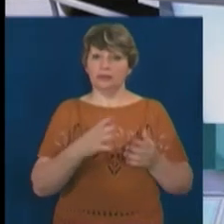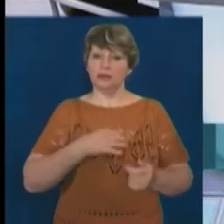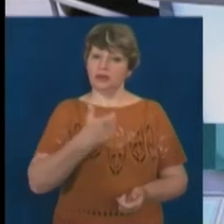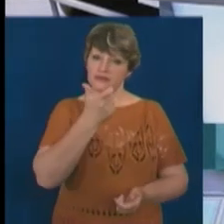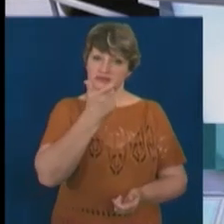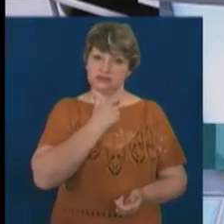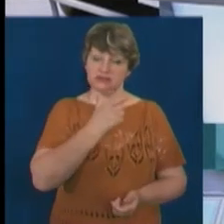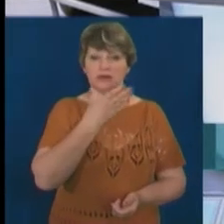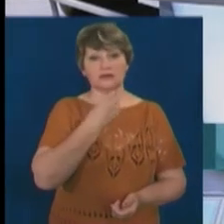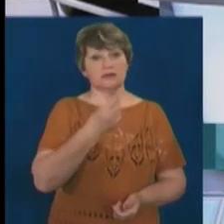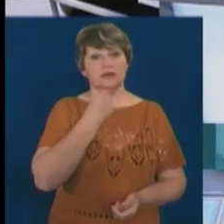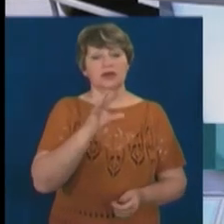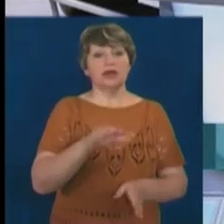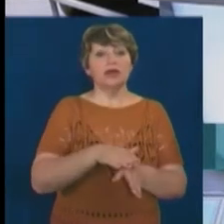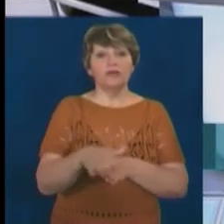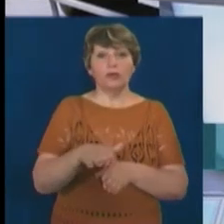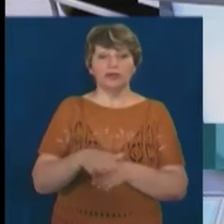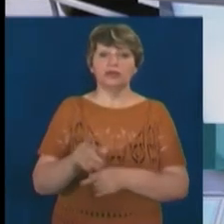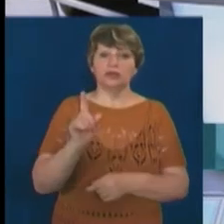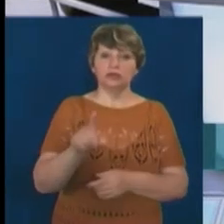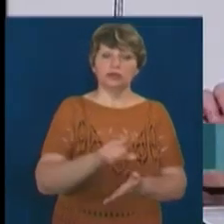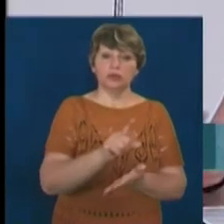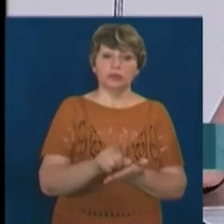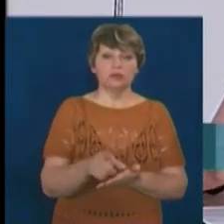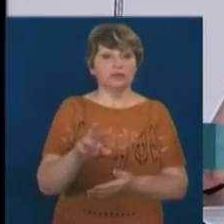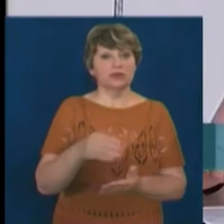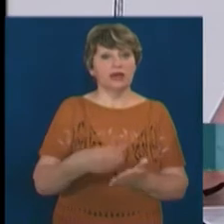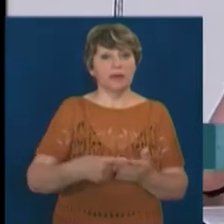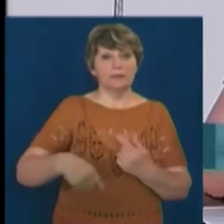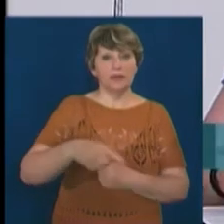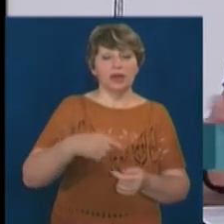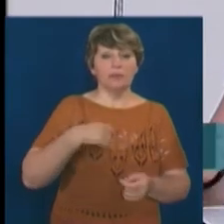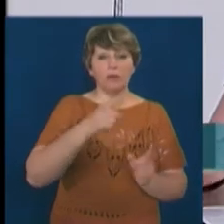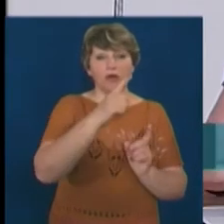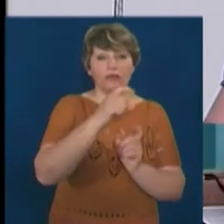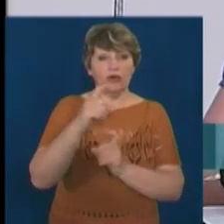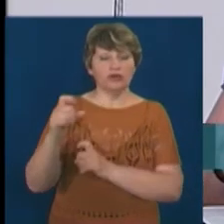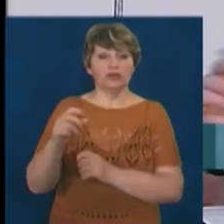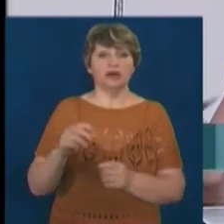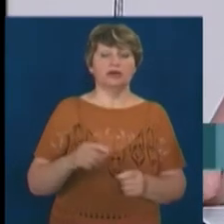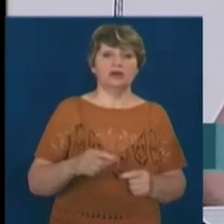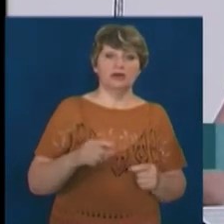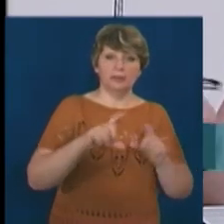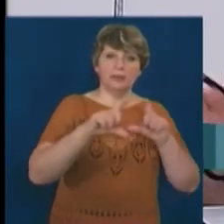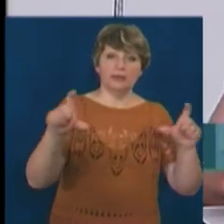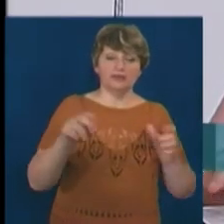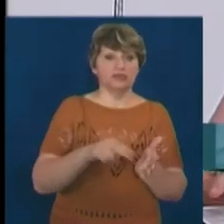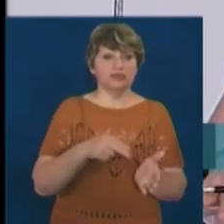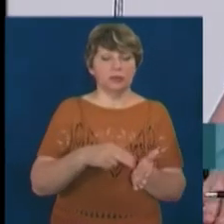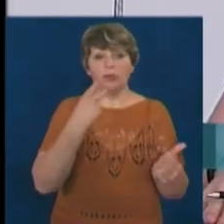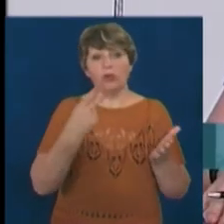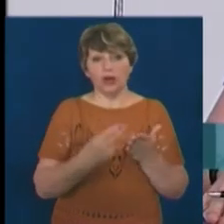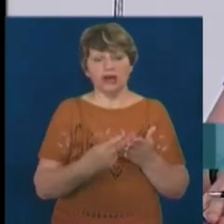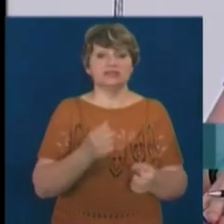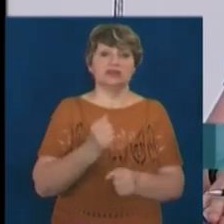охайно і виконувала ті функції, які вона має виконувати для бізнесу. Ми відфотографували об'єкти в місті Черкаси, показали їх, зробили